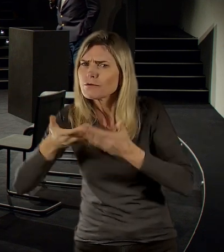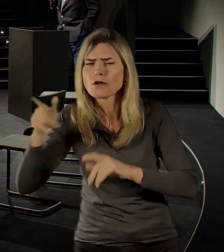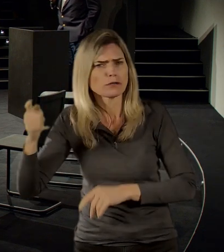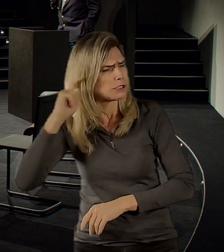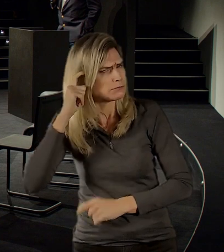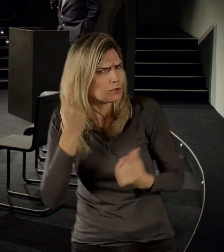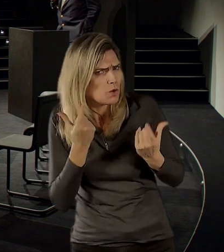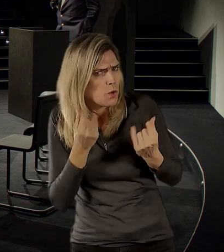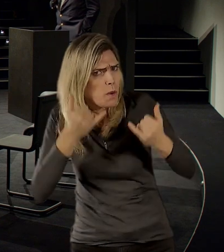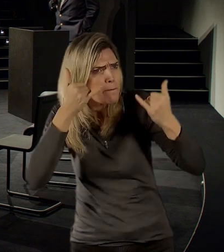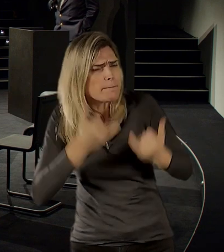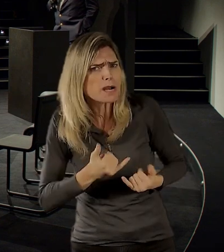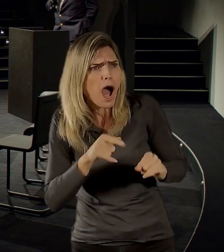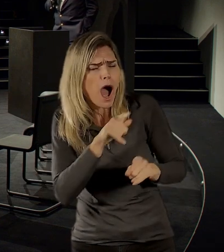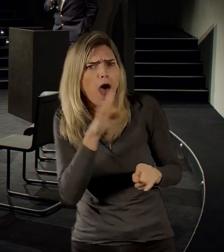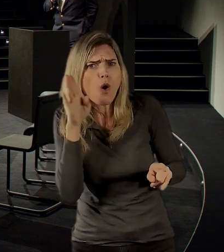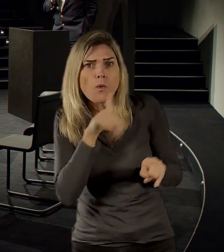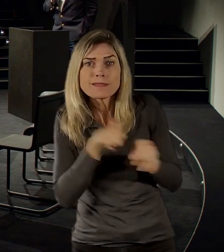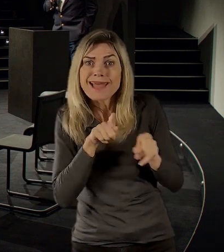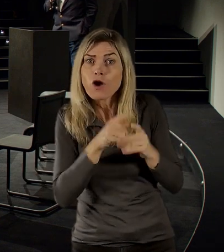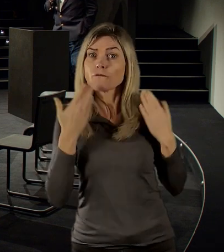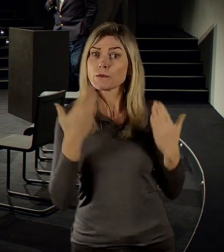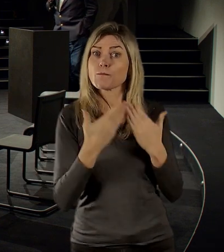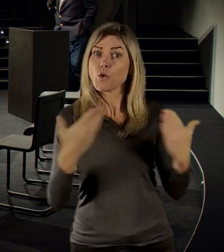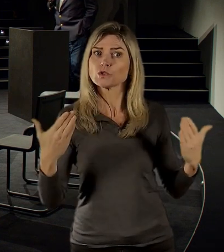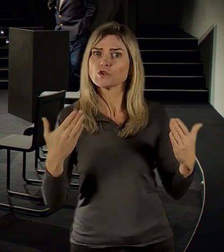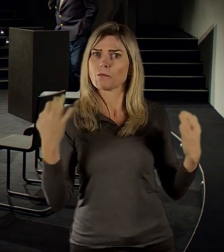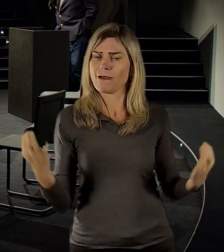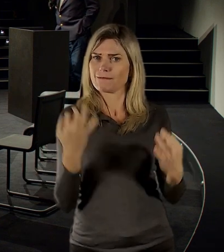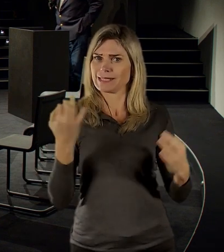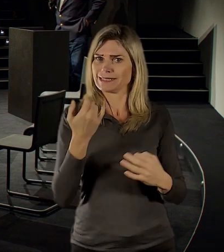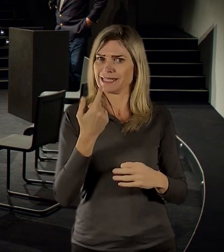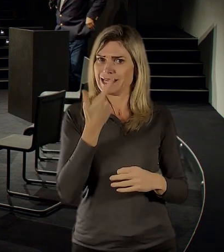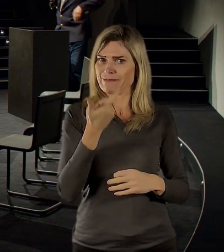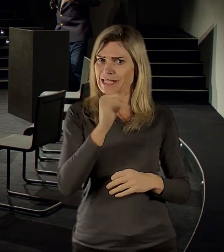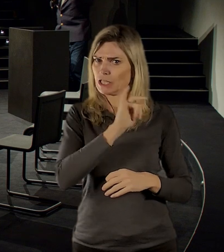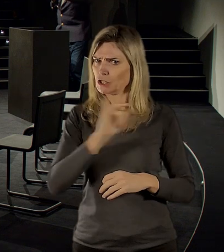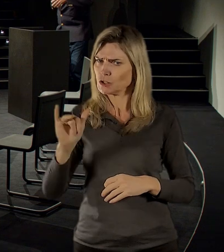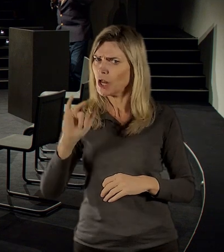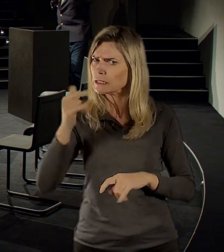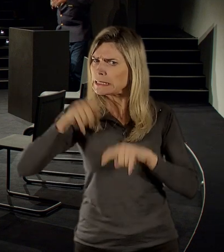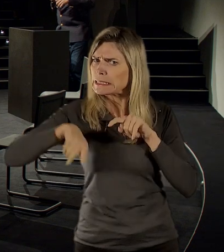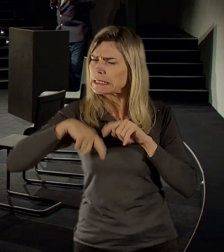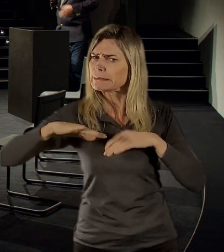vrtalo hlavou, že ta Praha žádnou takovou instituci nemá, tak jenom pak se vlastně